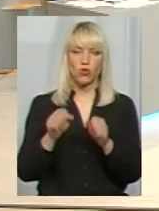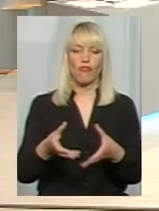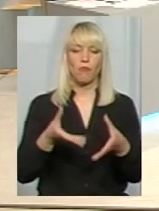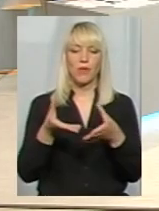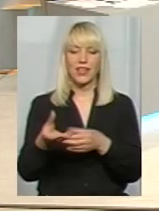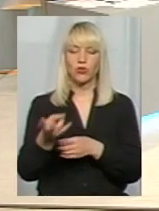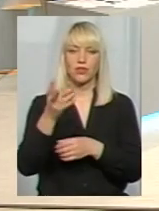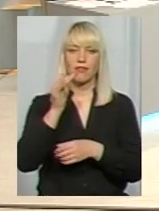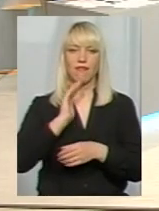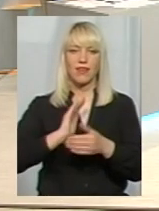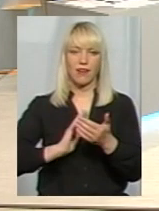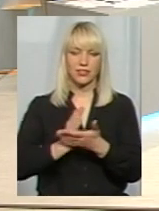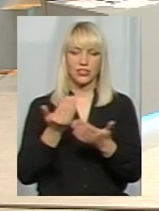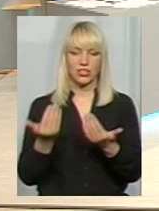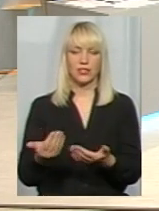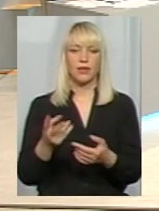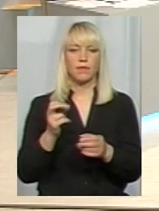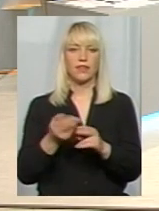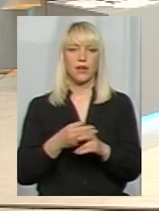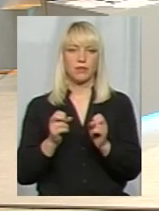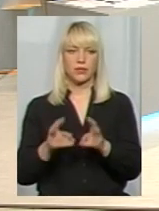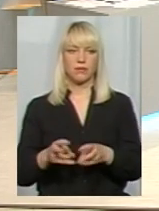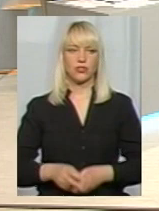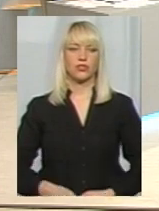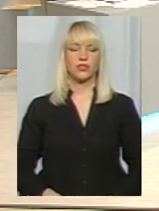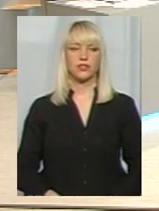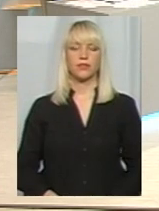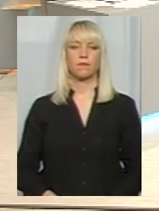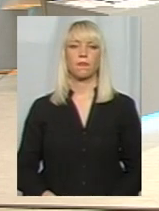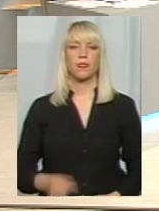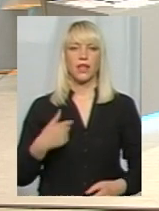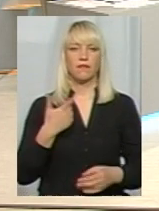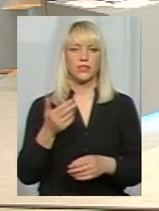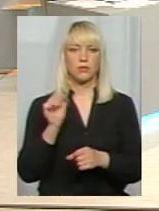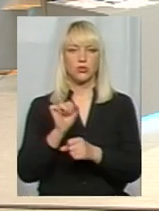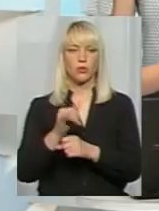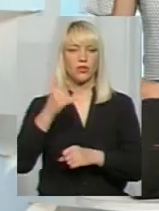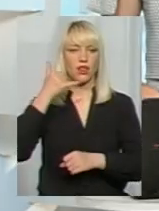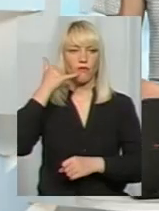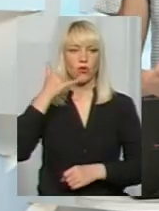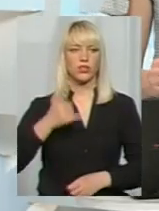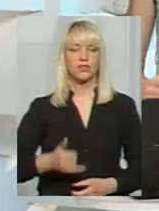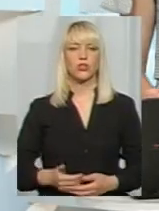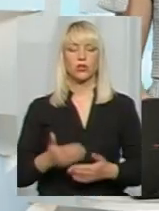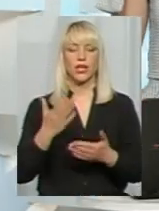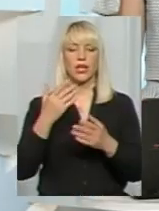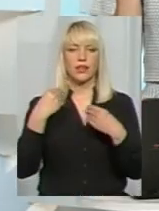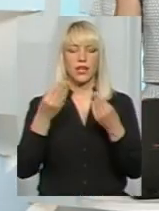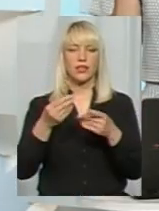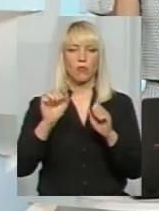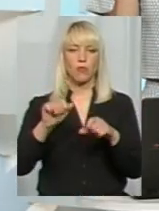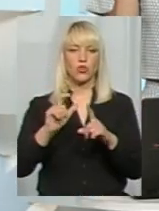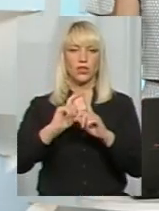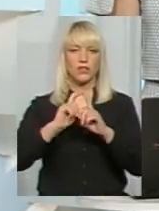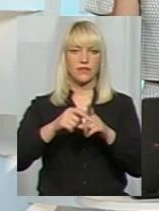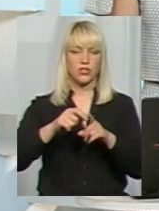на якість її здоров'я і навіть на безпечність в окремих питаннях. Пане Ігорі, я вас перезупиню, тому що маємо телефонний дзвінок, даємо можливість висловитись глядачу.